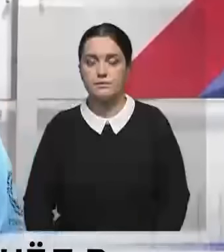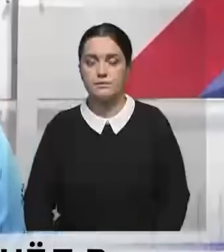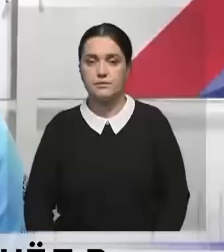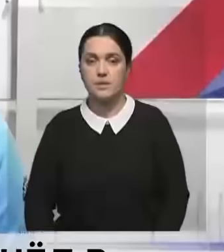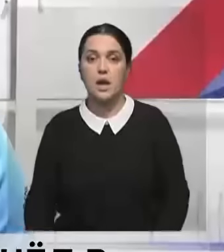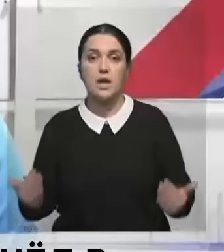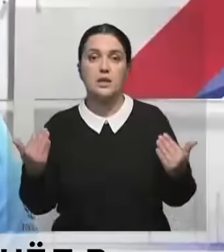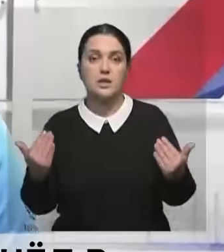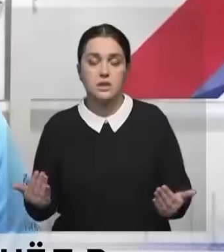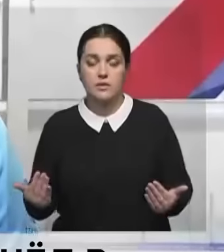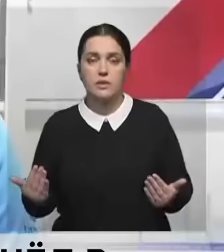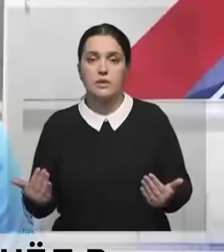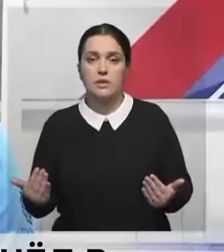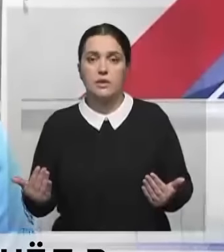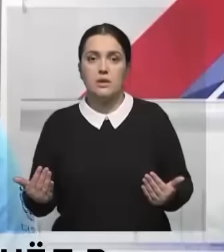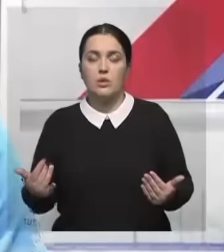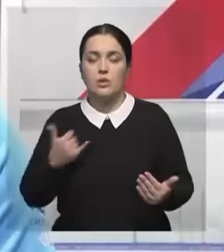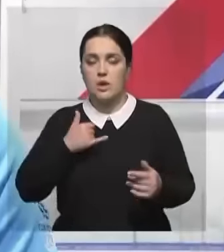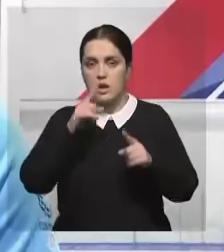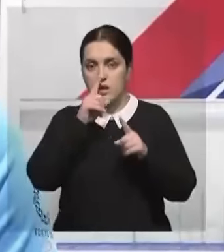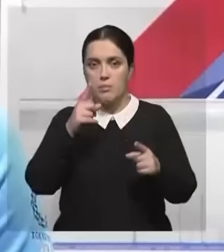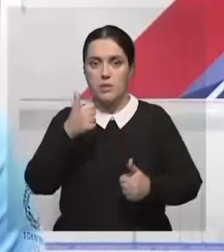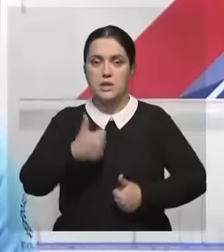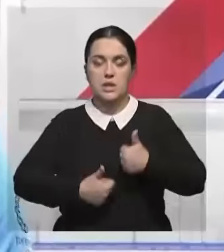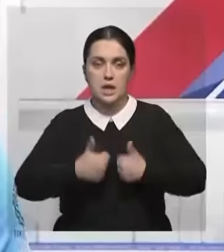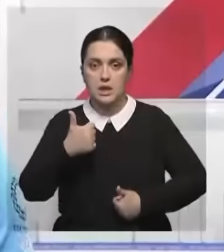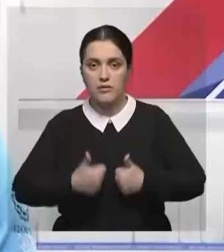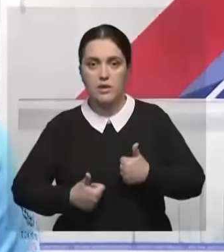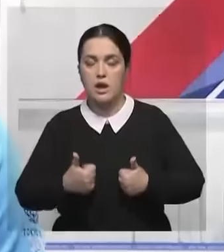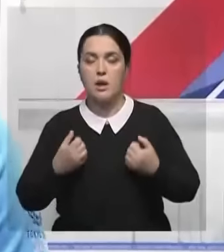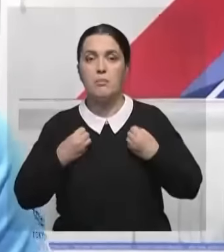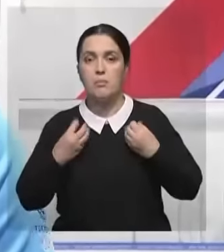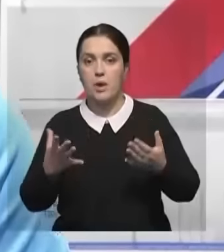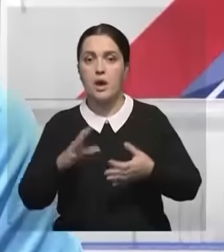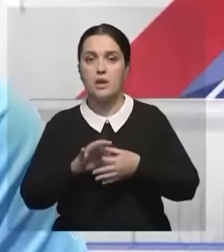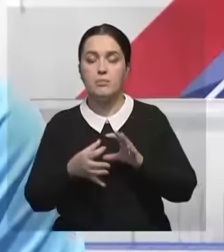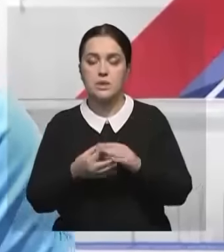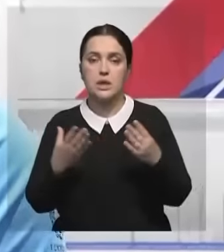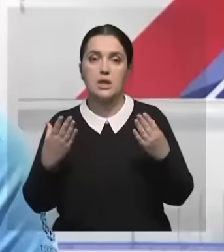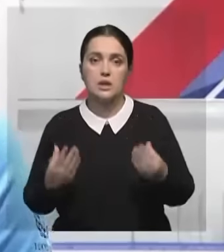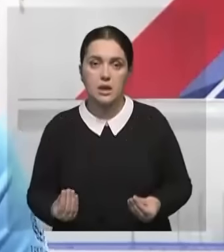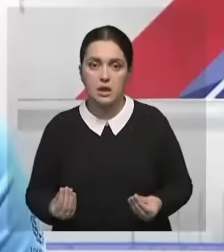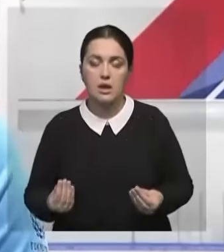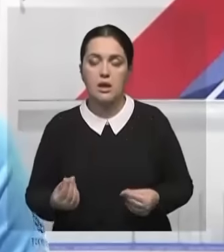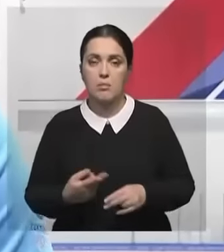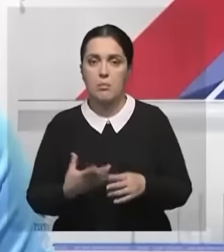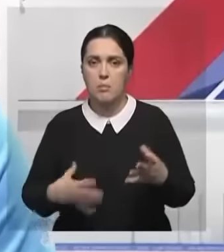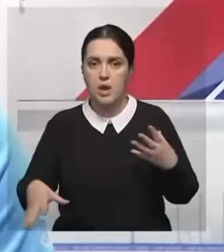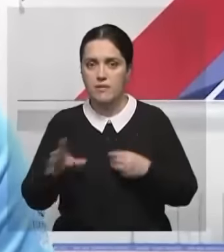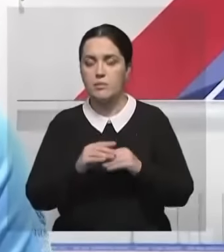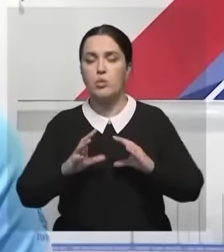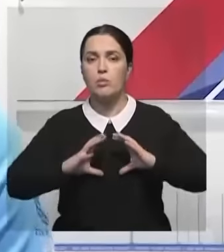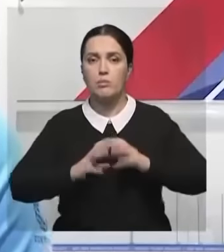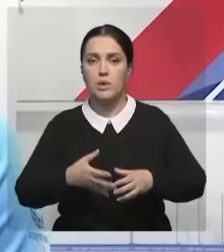Сегодня мы проводим у нас необычные соревнования в рамках празднования Олимпийского дня, которые празднуются по всему миру